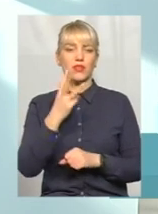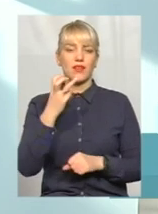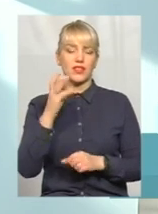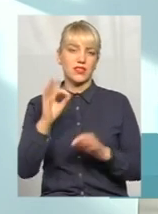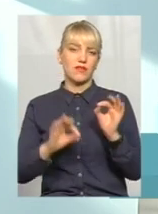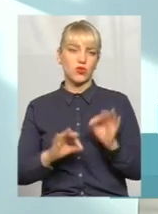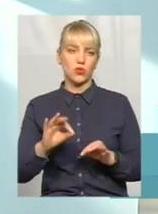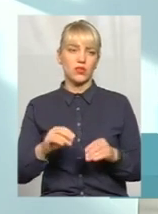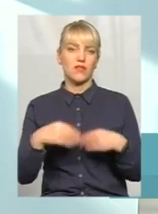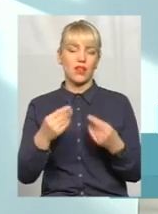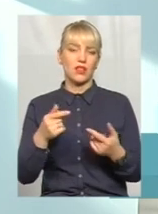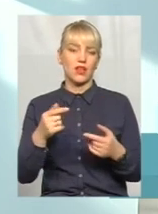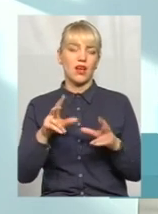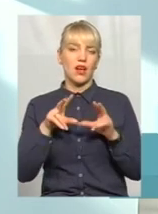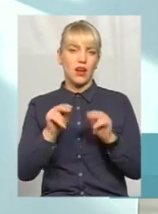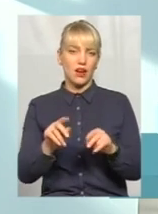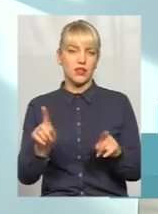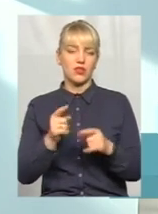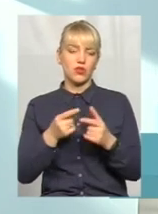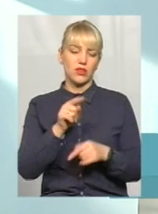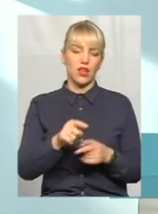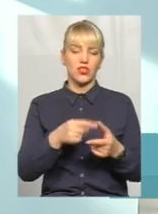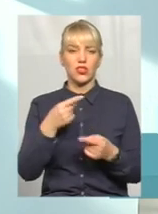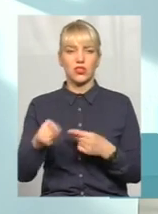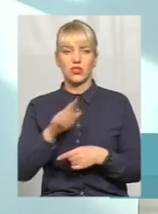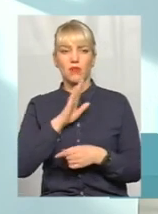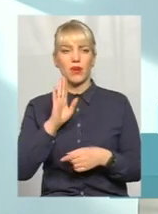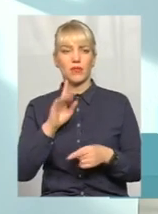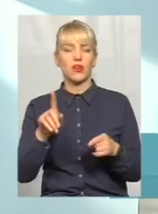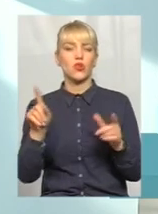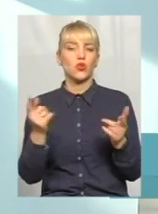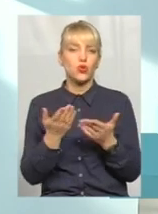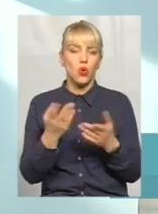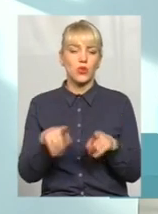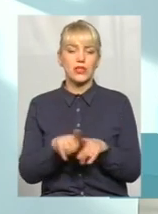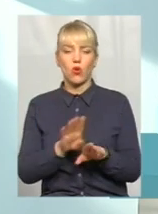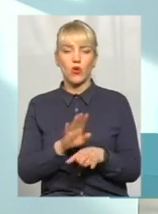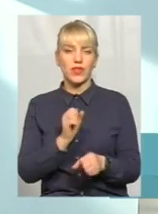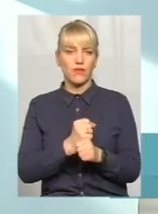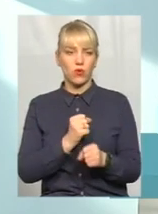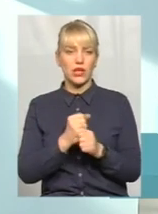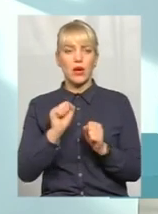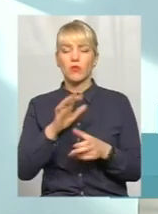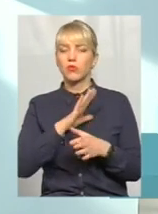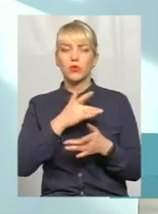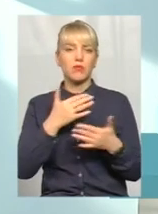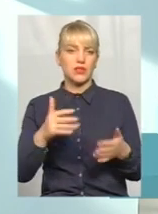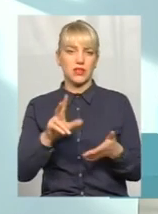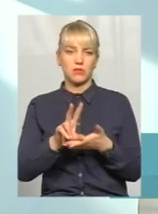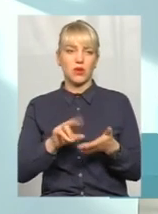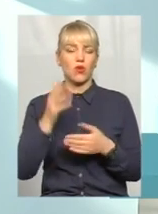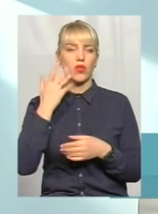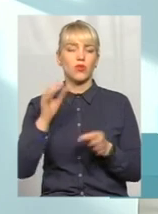дати гарантію, що сьогодні та чи інша мама чогось такого не вкуєть. Розумієте, я можу наводити безліч прикладів, коли абсолютно